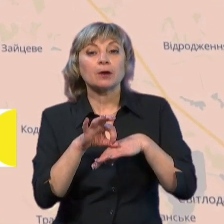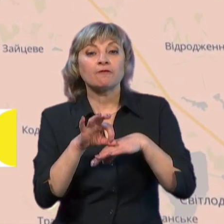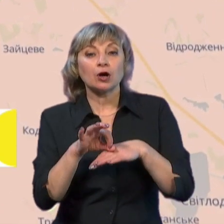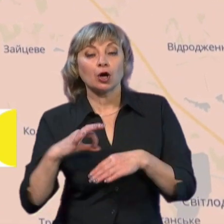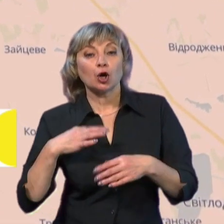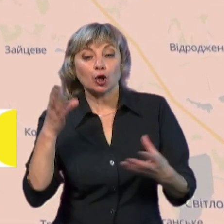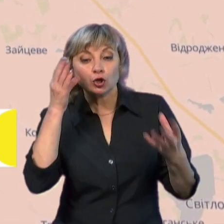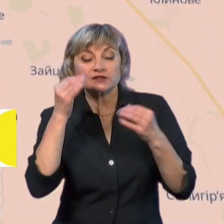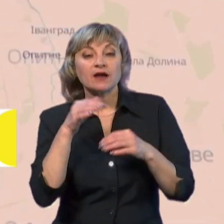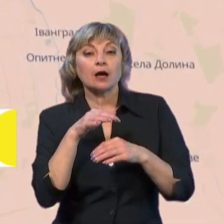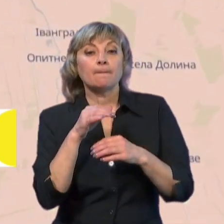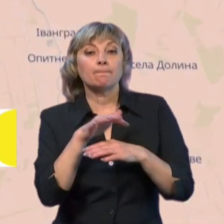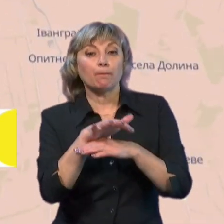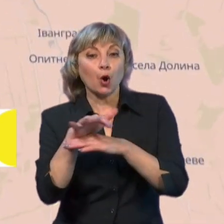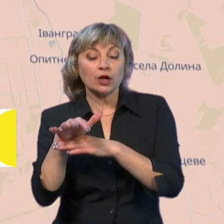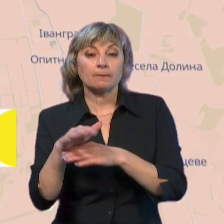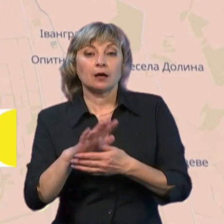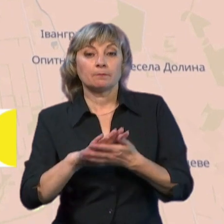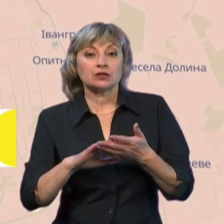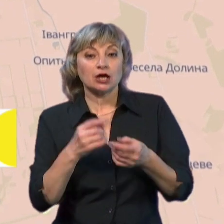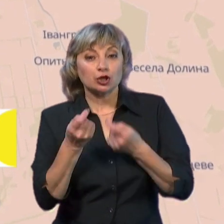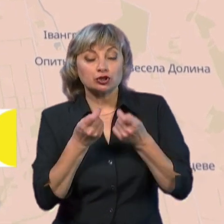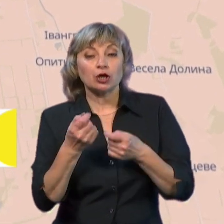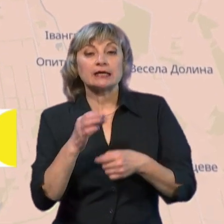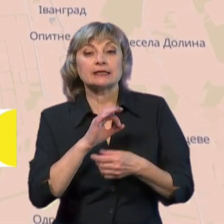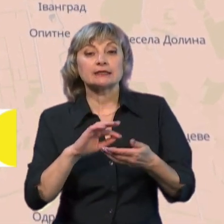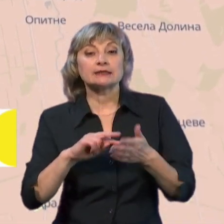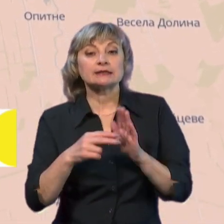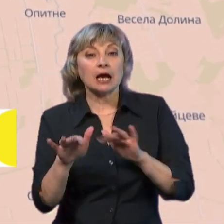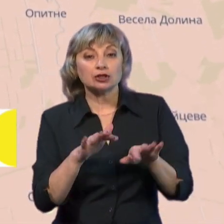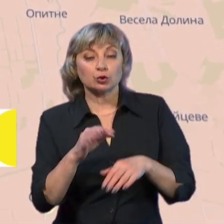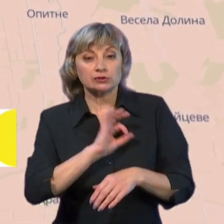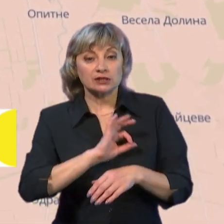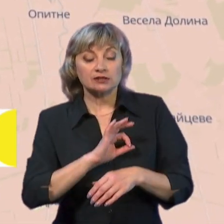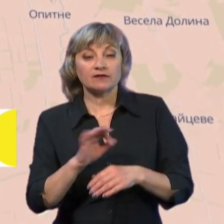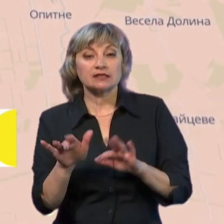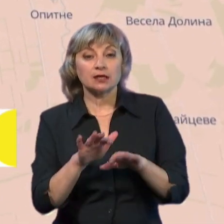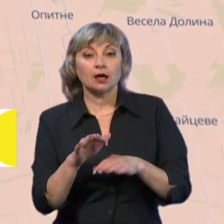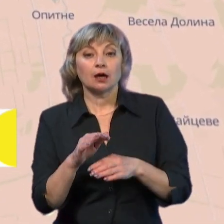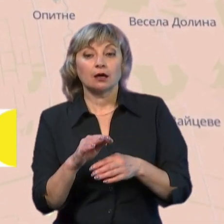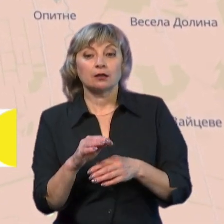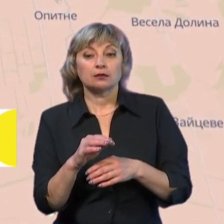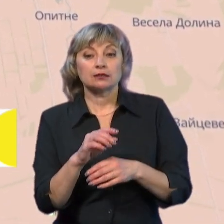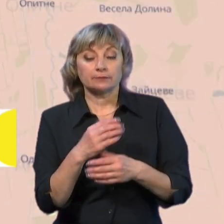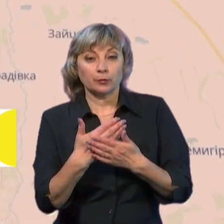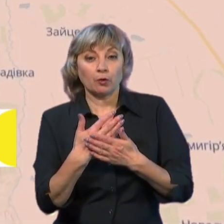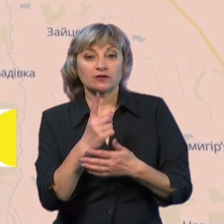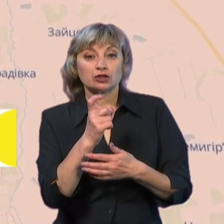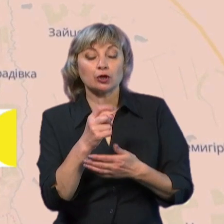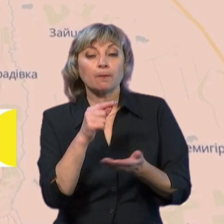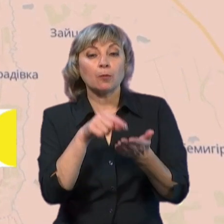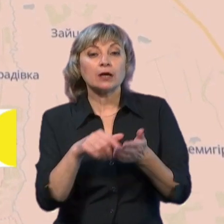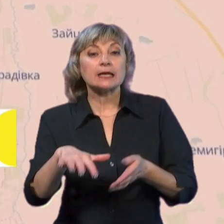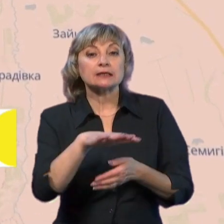розвідок бою. І зараз подальше розкажу тактику, як застосують дій. Відповідно, умовно, з 100, які опиняються на території